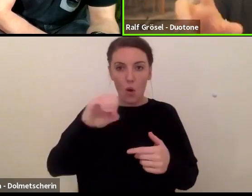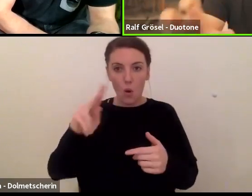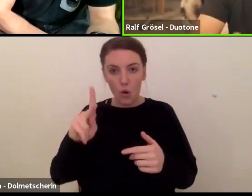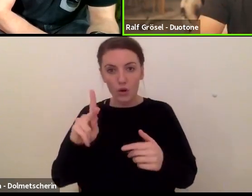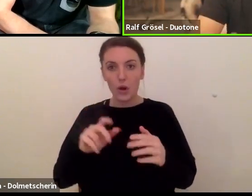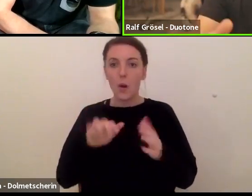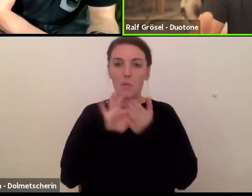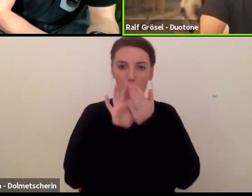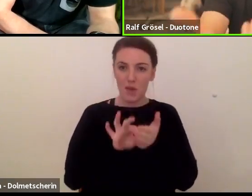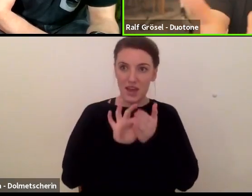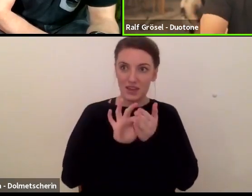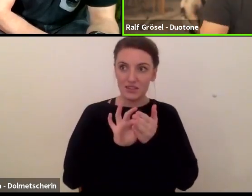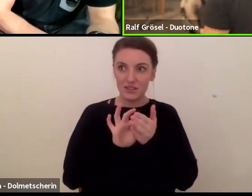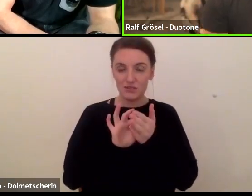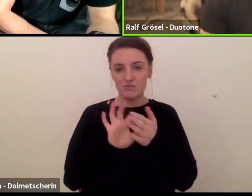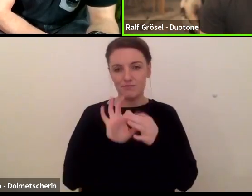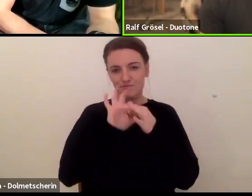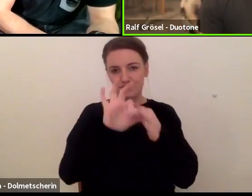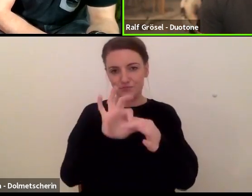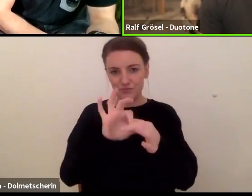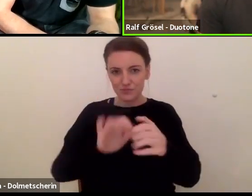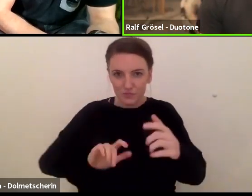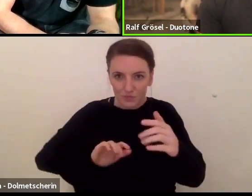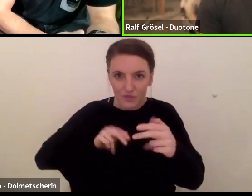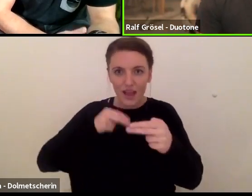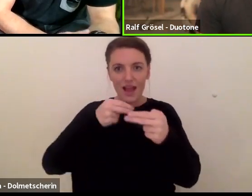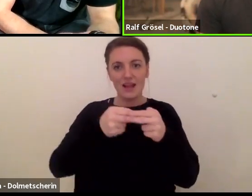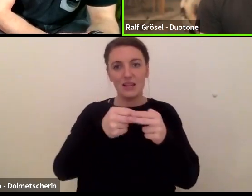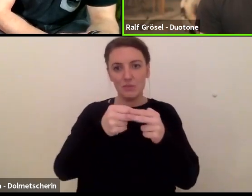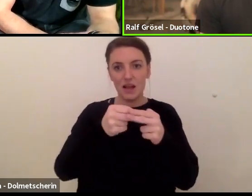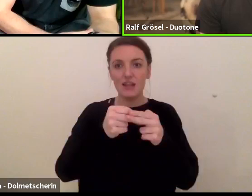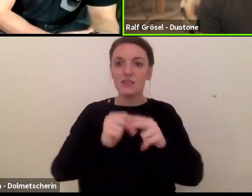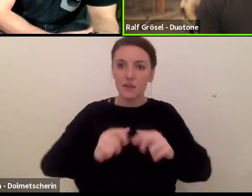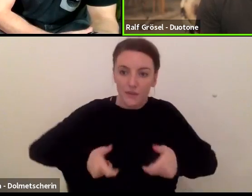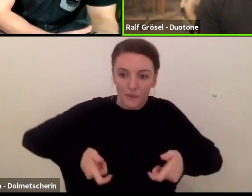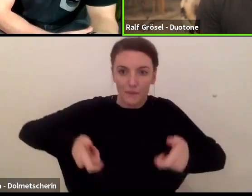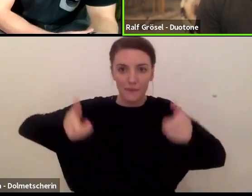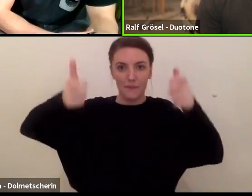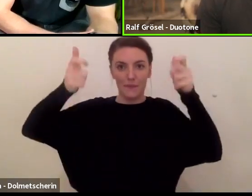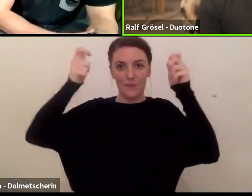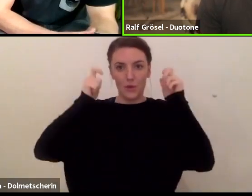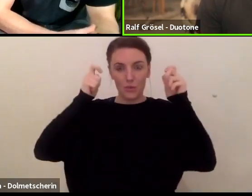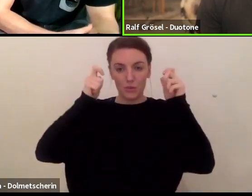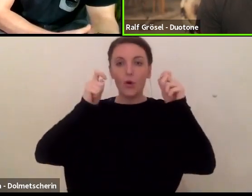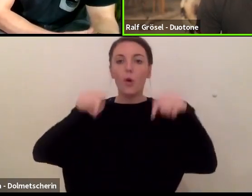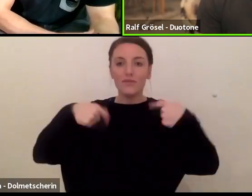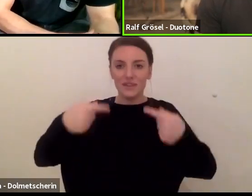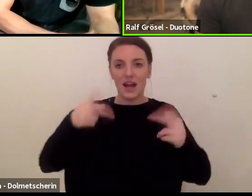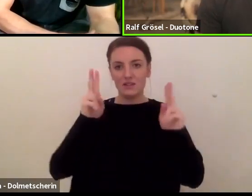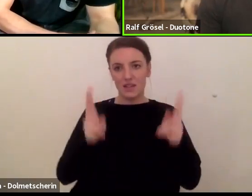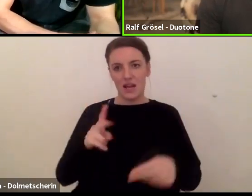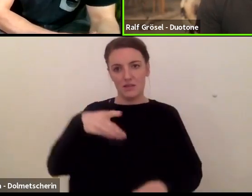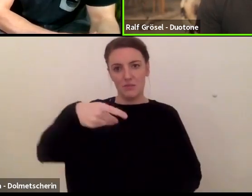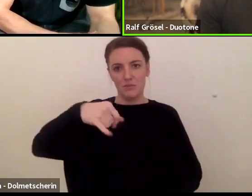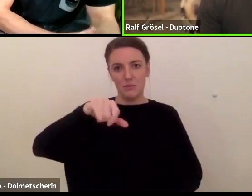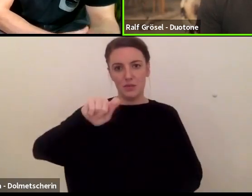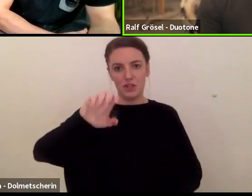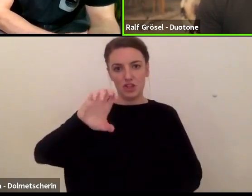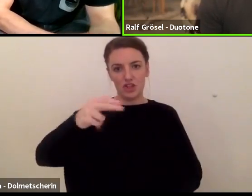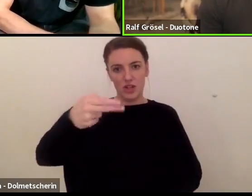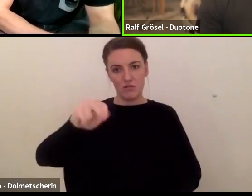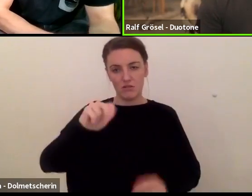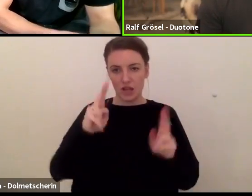vom Profil, ganz wichtig für das Hup-Moment und deswegen nein, glaube ich nicht dran. Wir werden sehen,